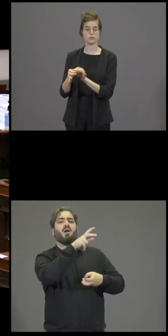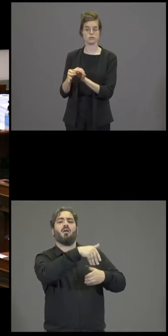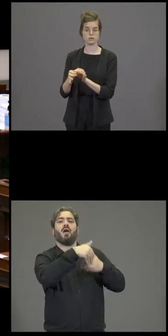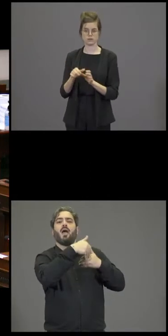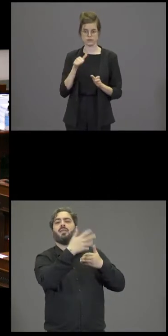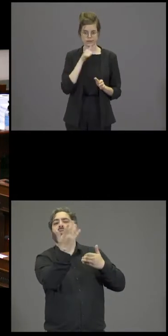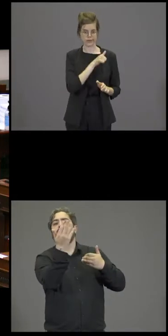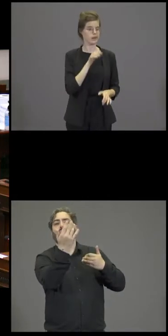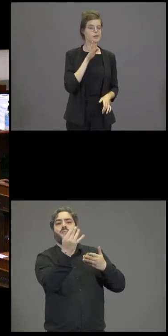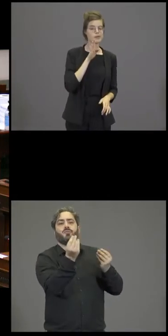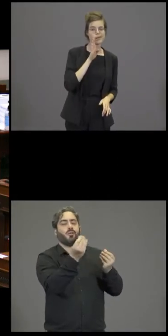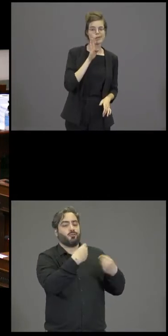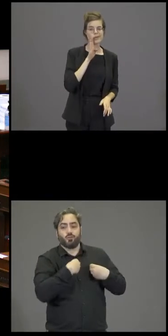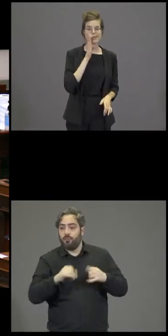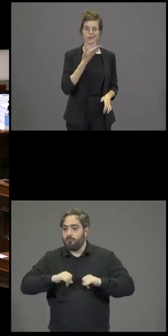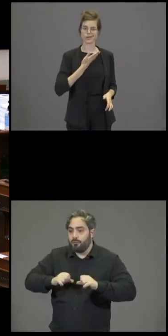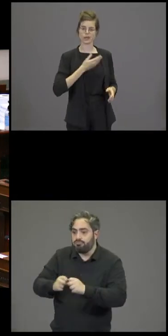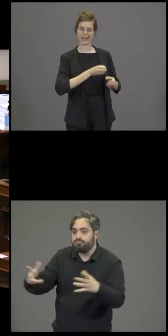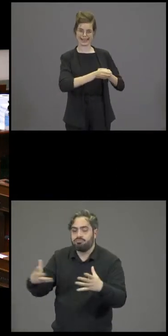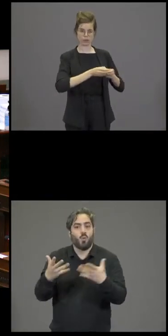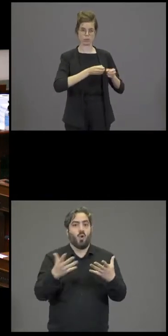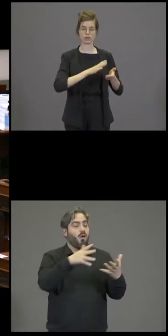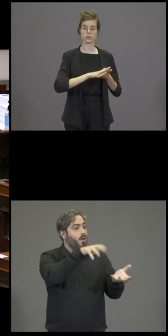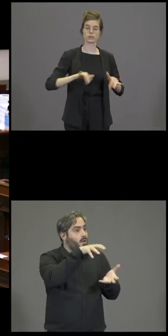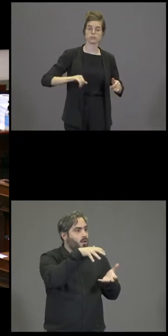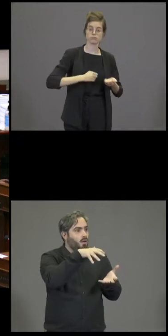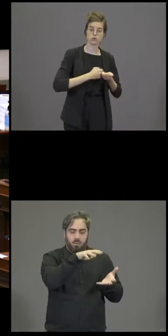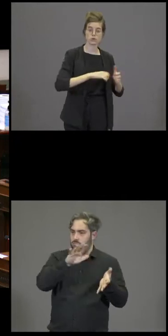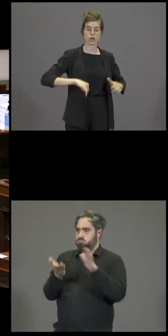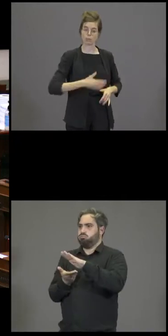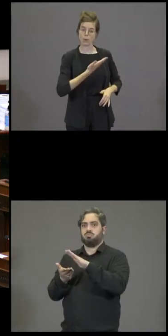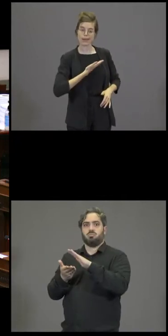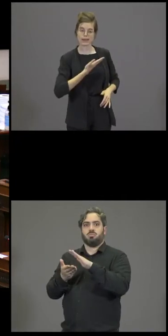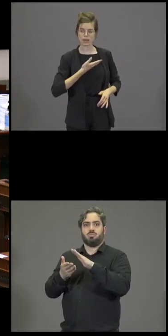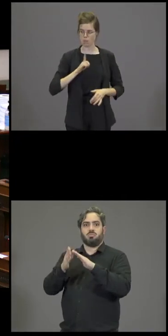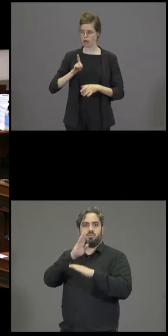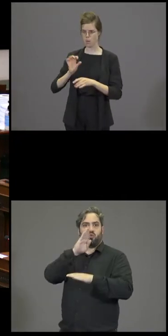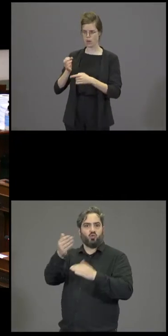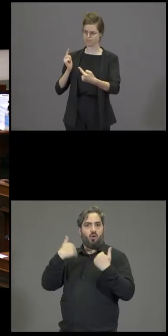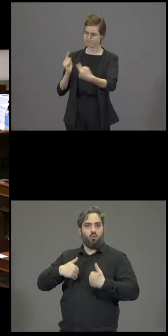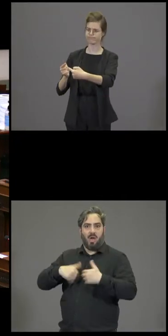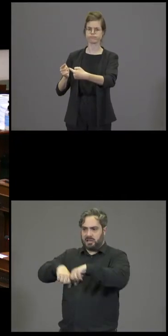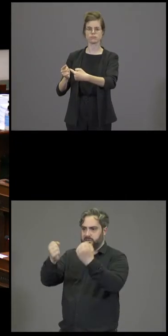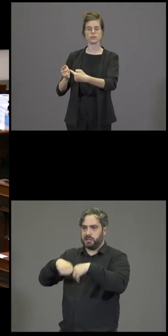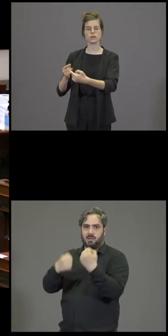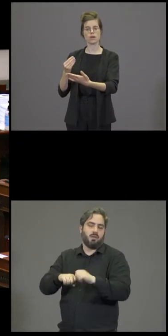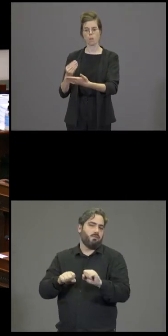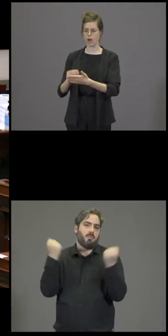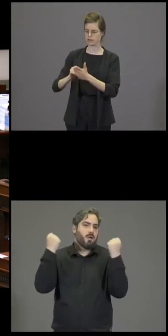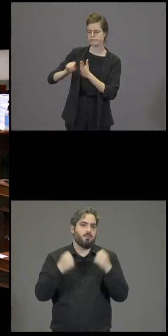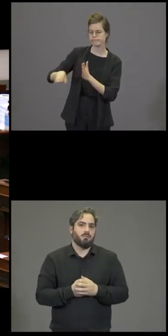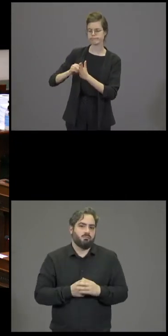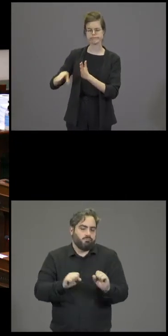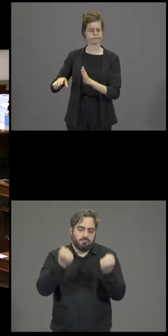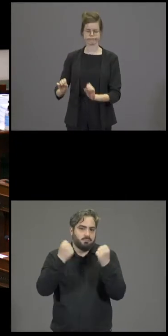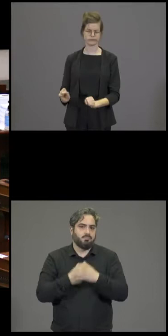le développement agricole, etc. et de l'autre côté attaquer frontalement les libertés fondamentales. Ce n'est pas